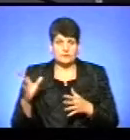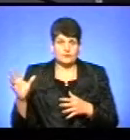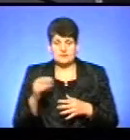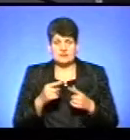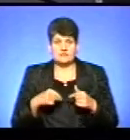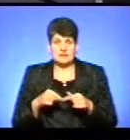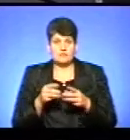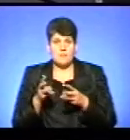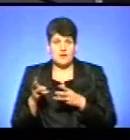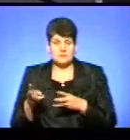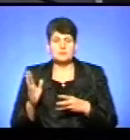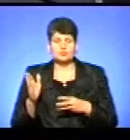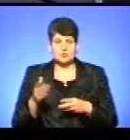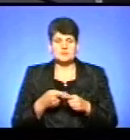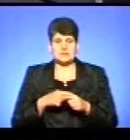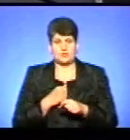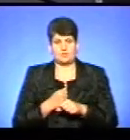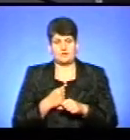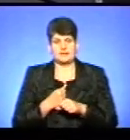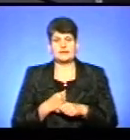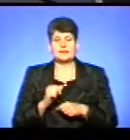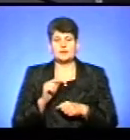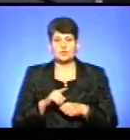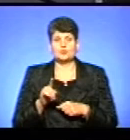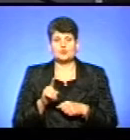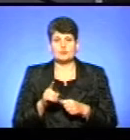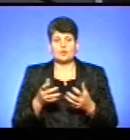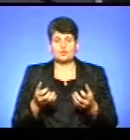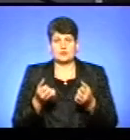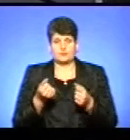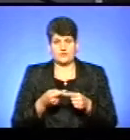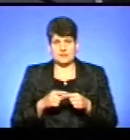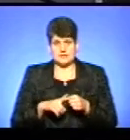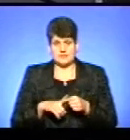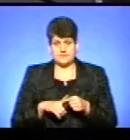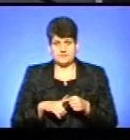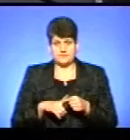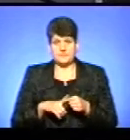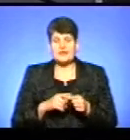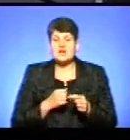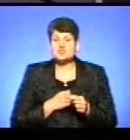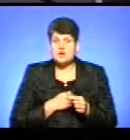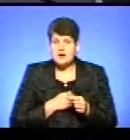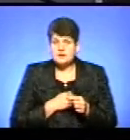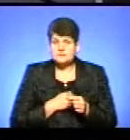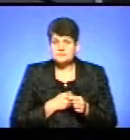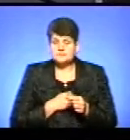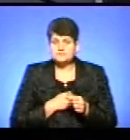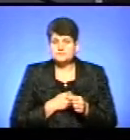палива щодо викидів, ми будемо все робити для того, щоб утримувати це. На жаль, ми